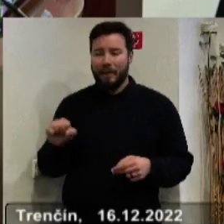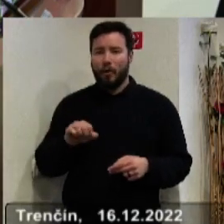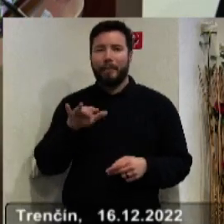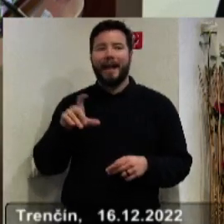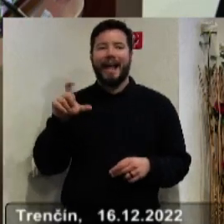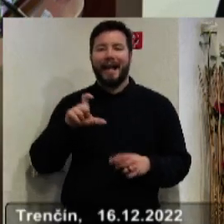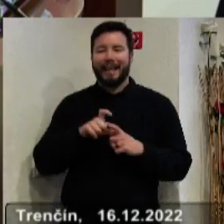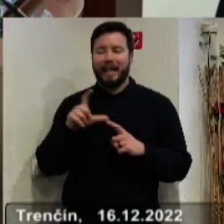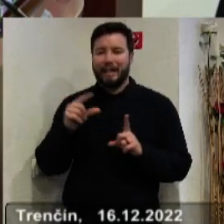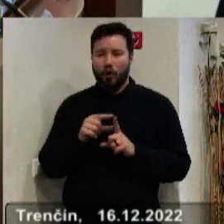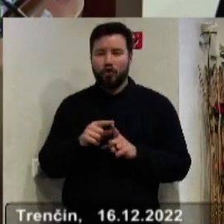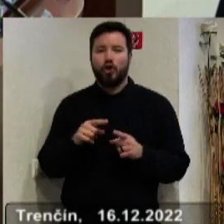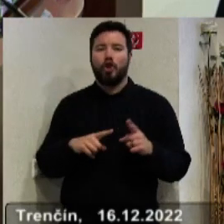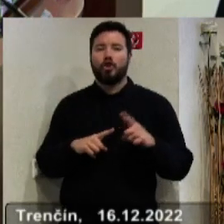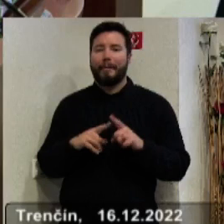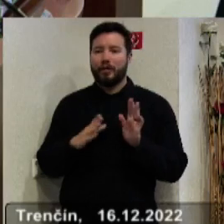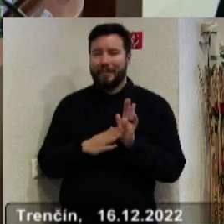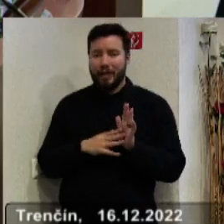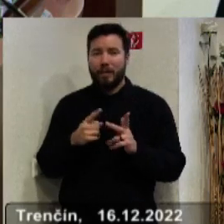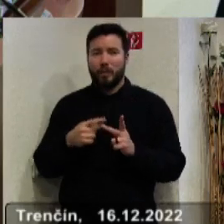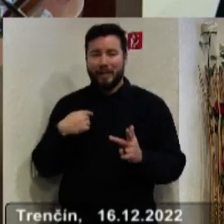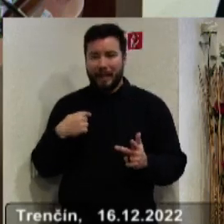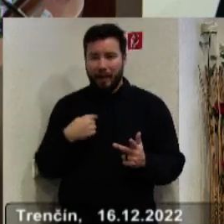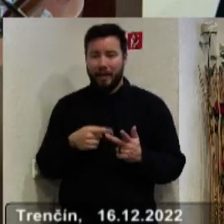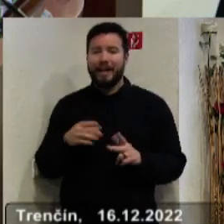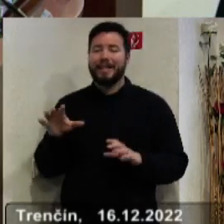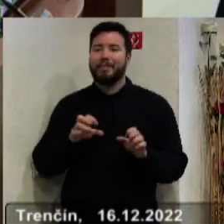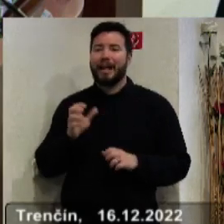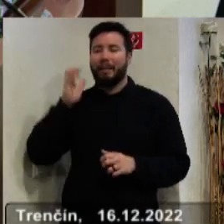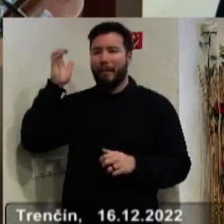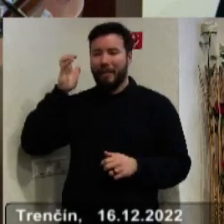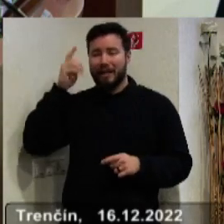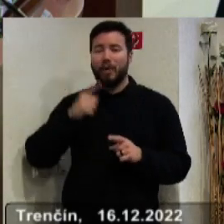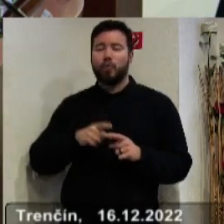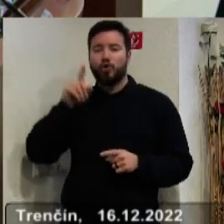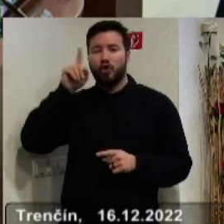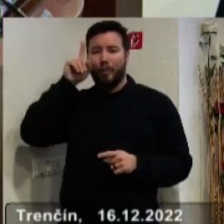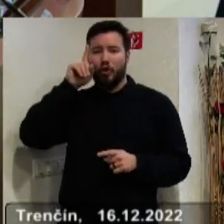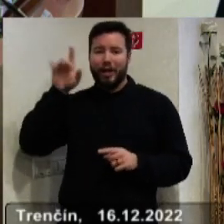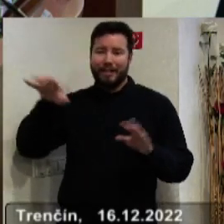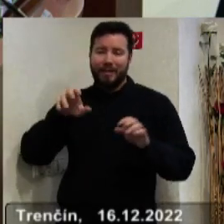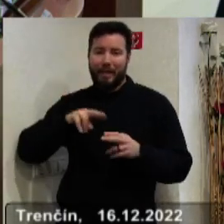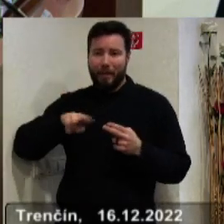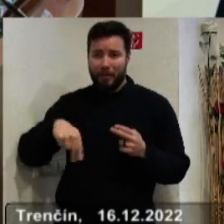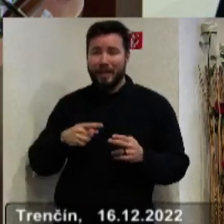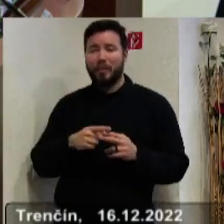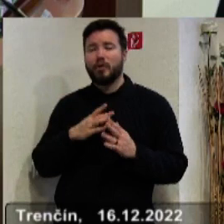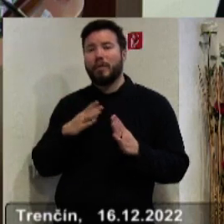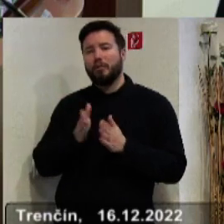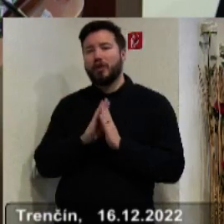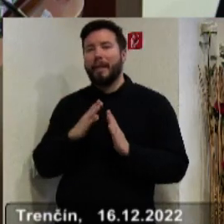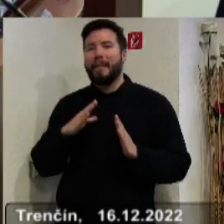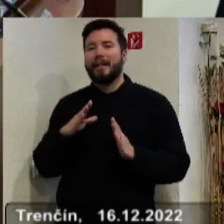Erik Dvonč, Tomáš Merašický a ja a zbierame aj v Partizánskom, aj v Topovočanoch. A požiadal som aj pani